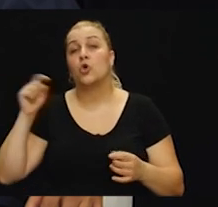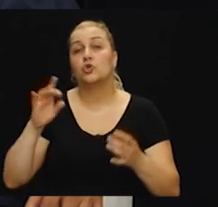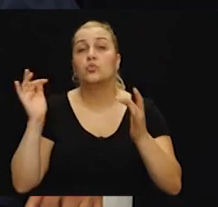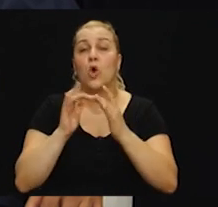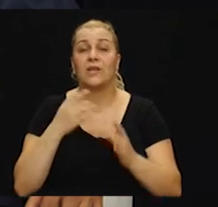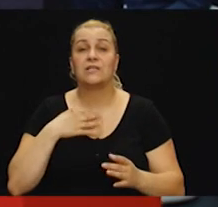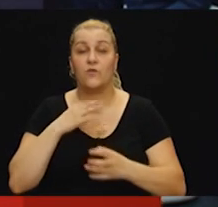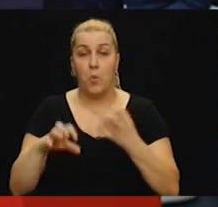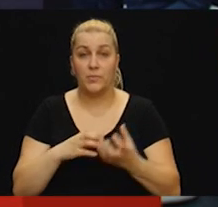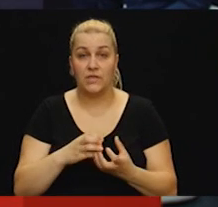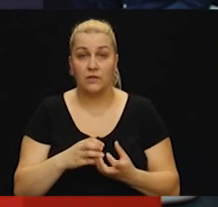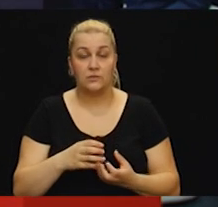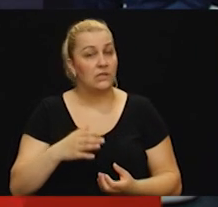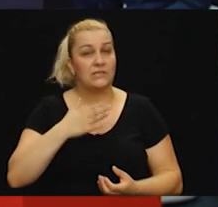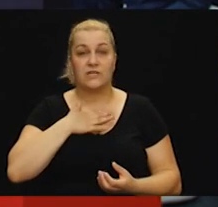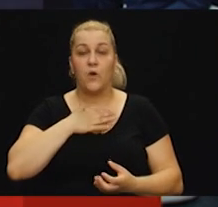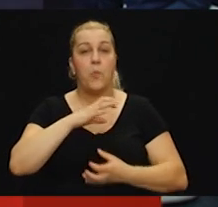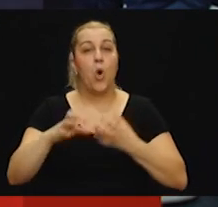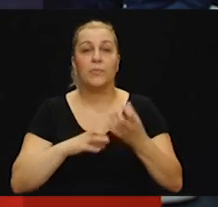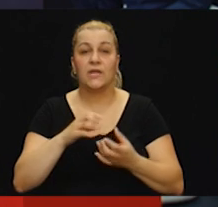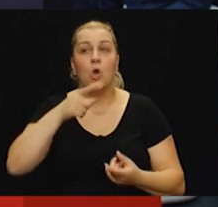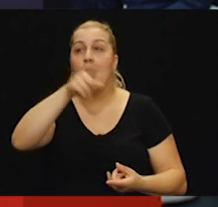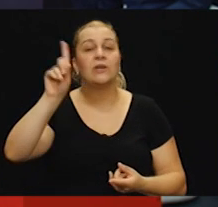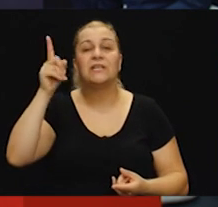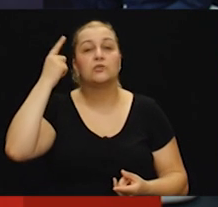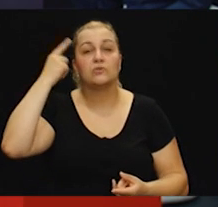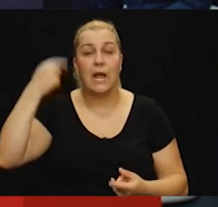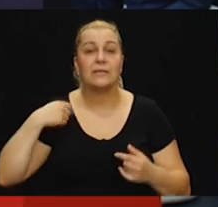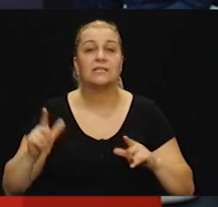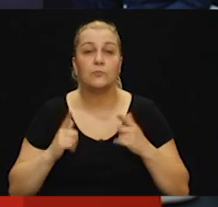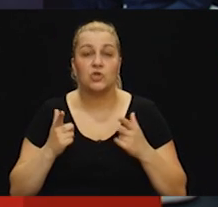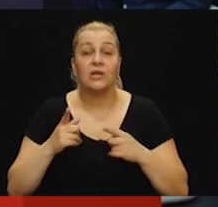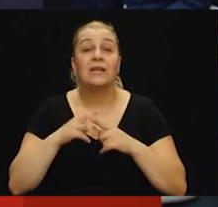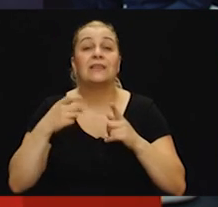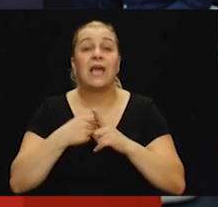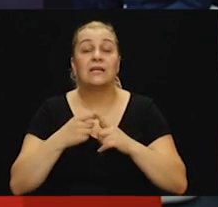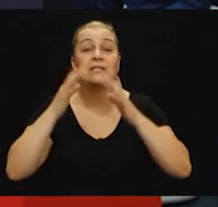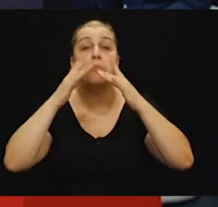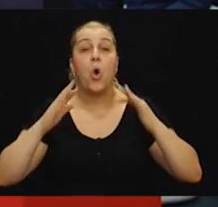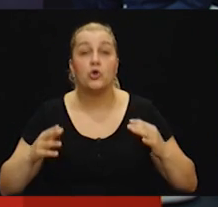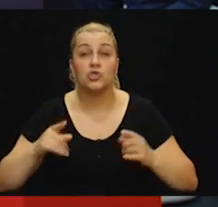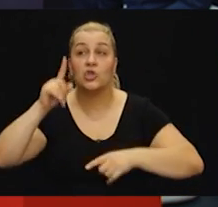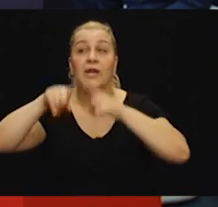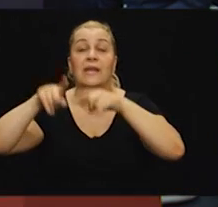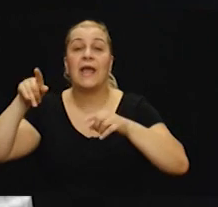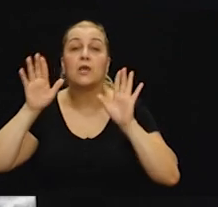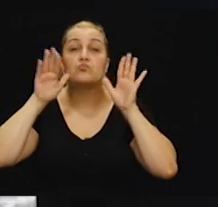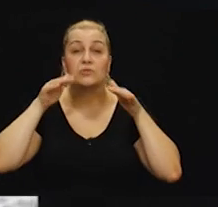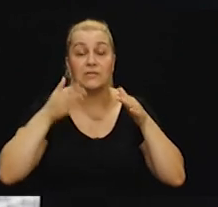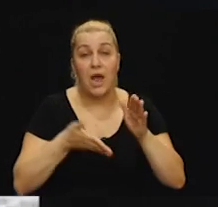obitelji? Sa obitelji nisam nikako, nisam ni znali da sam živ. Tek negdje za Božić su izlišli neki muslimani